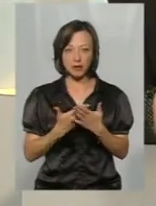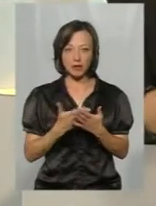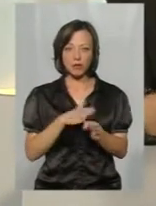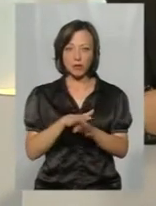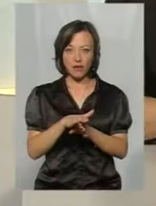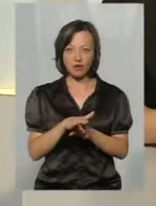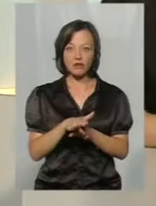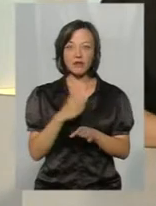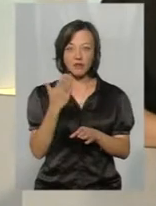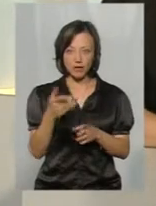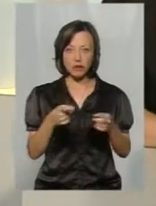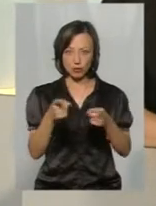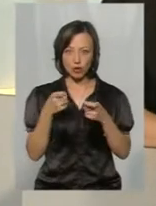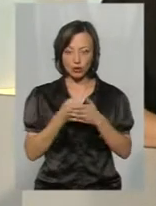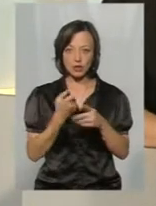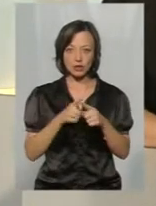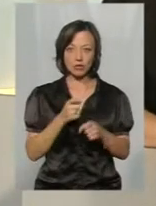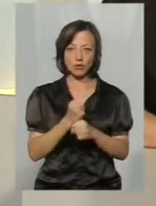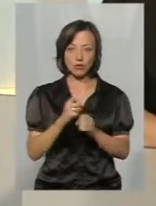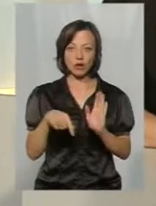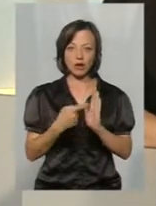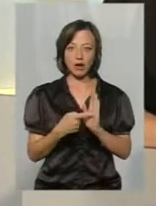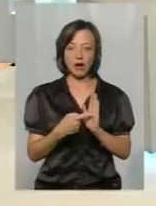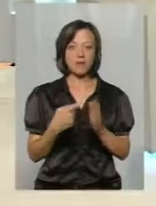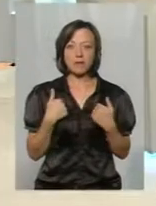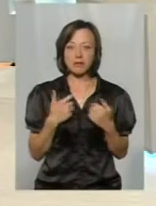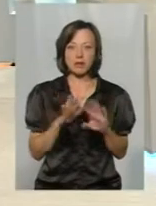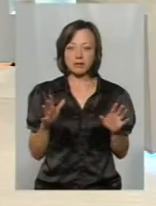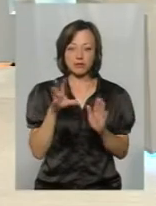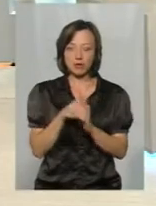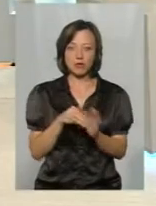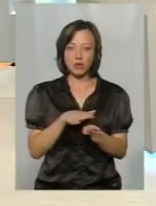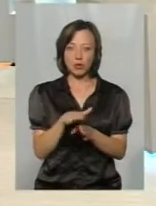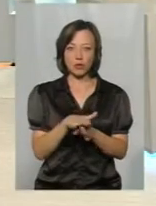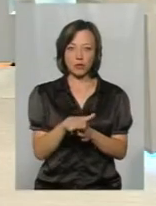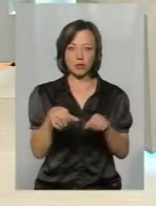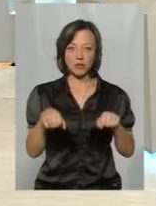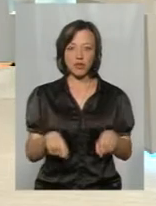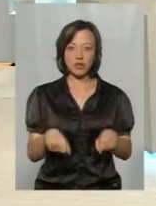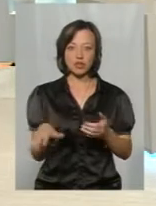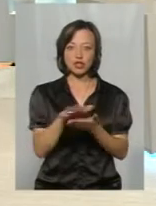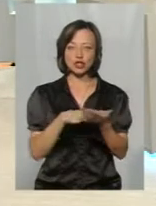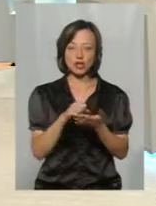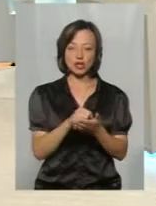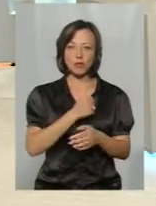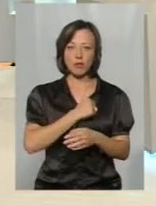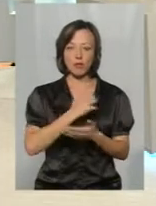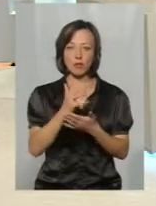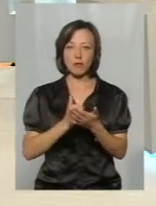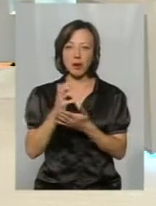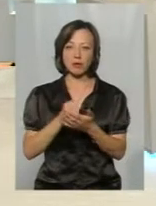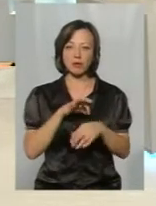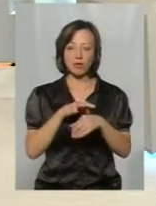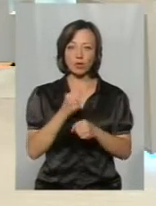відбувається, ви залучаєтесь до цієї роботи? Ми не залучаємося, ми не маємо права виконувати, знищувати боєприпаси і